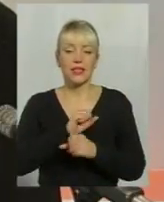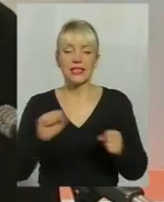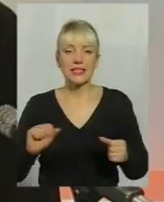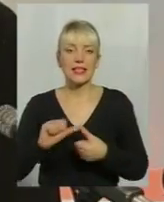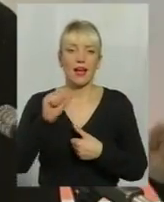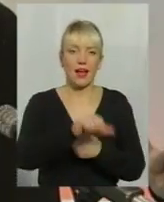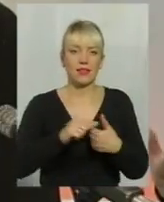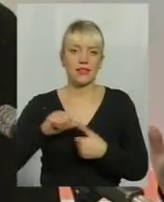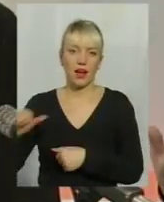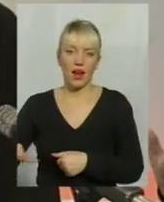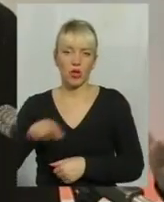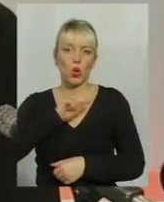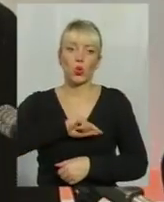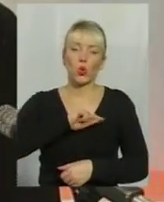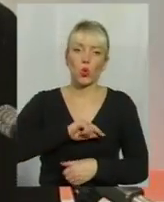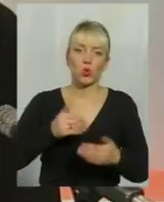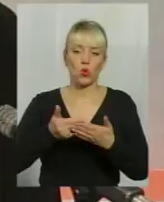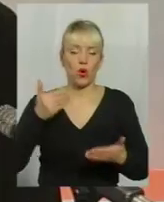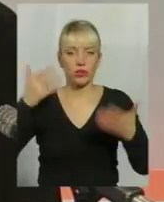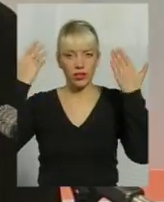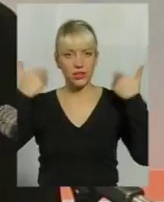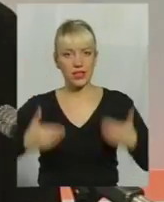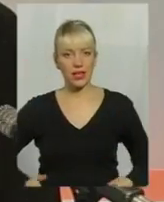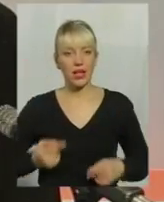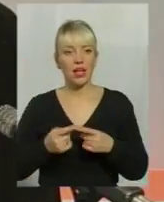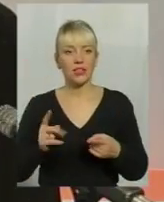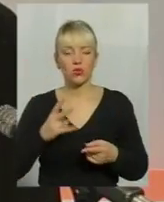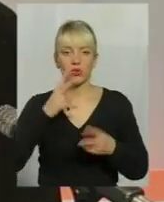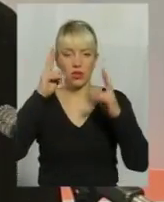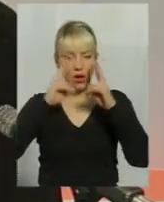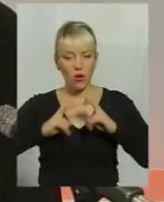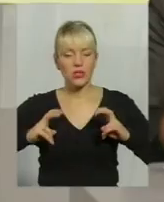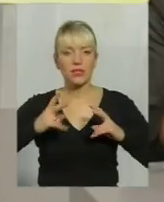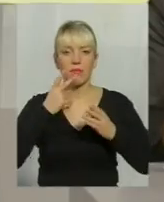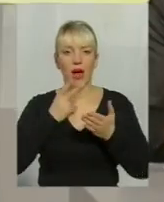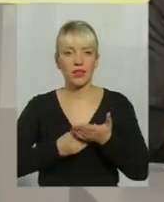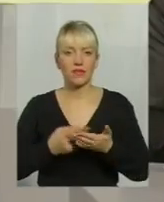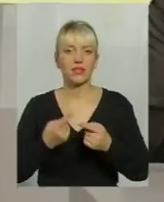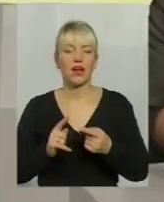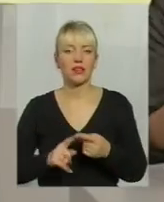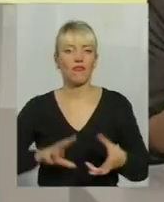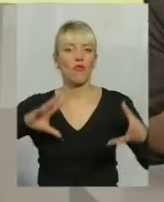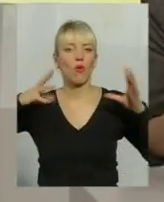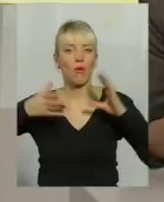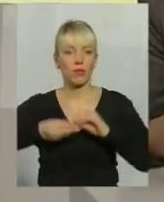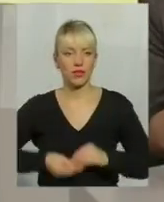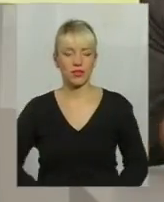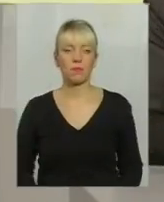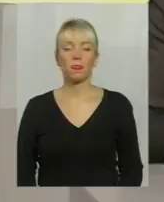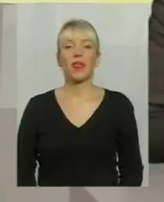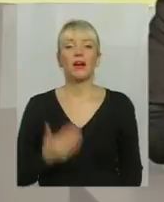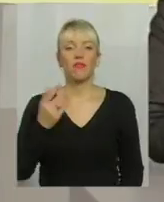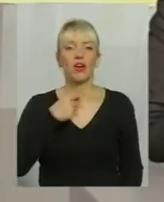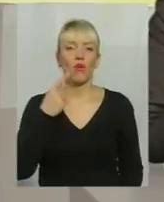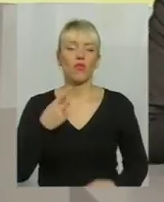душу від тела, да? Тобто треба розглядати це все-таки в комплексі. От ви провели таку аналогію з лікарем. Тобто якщо в